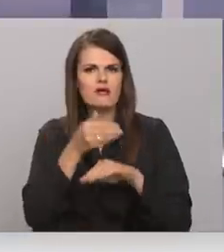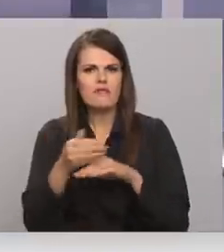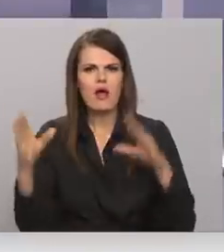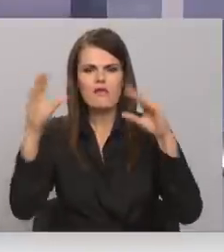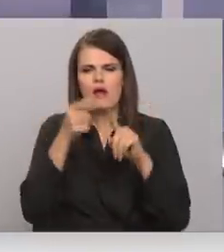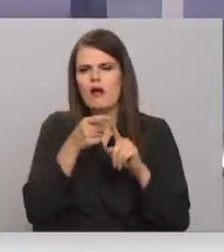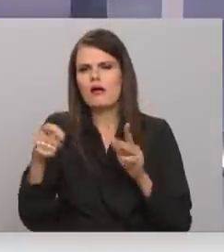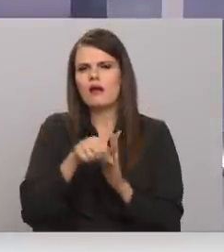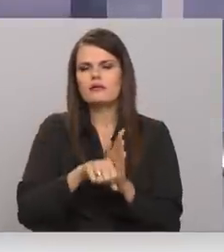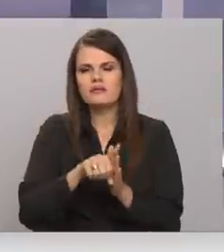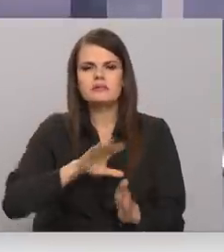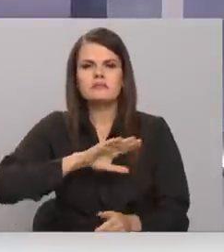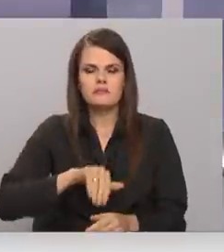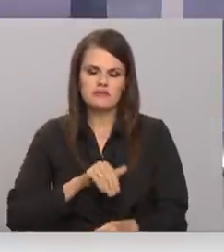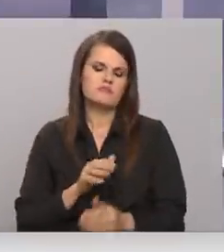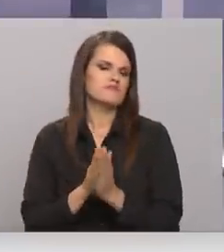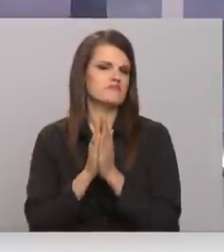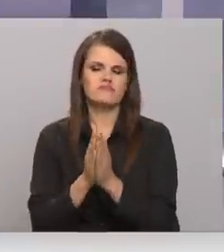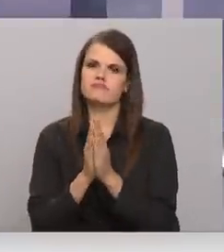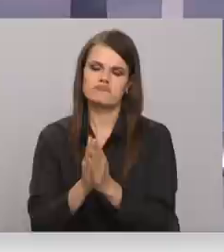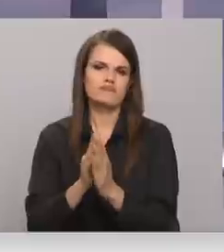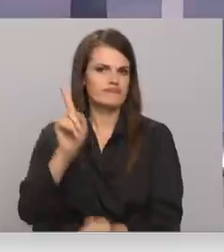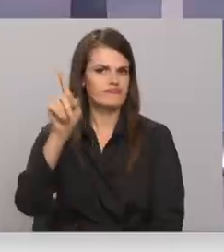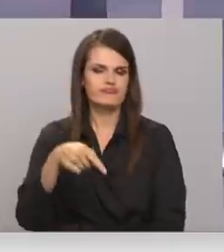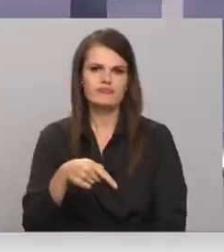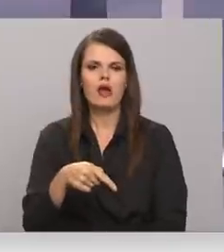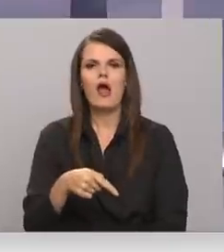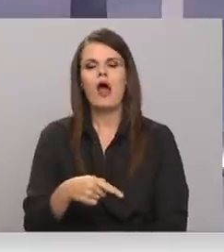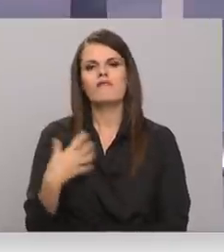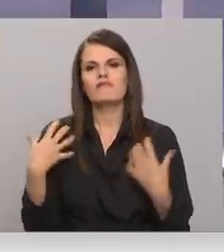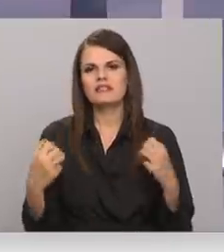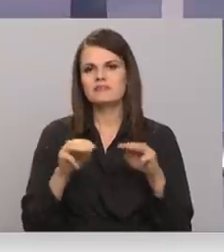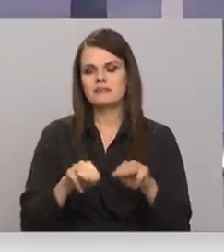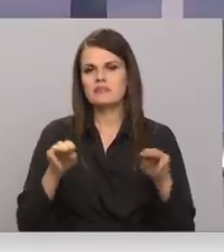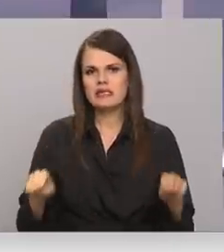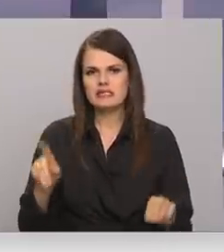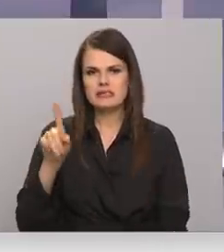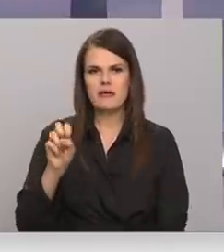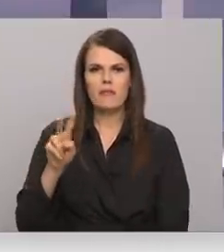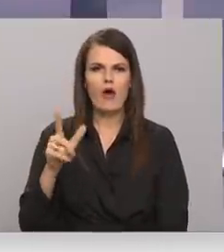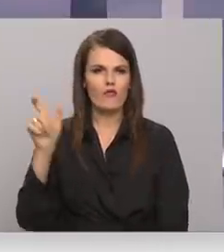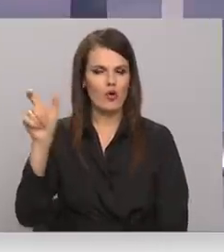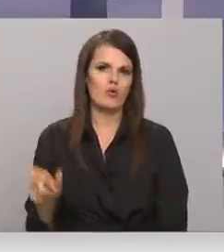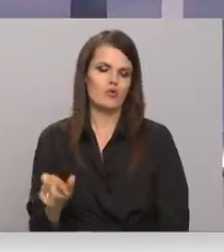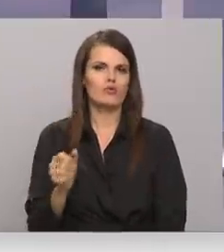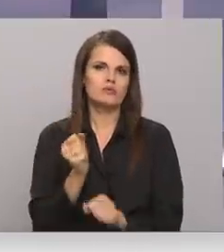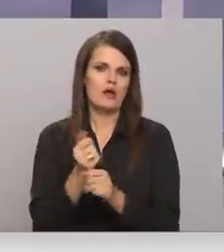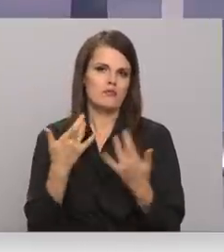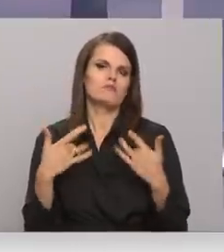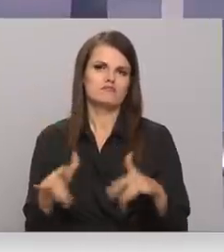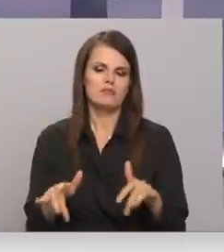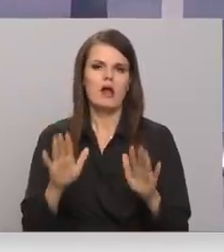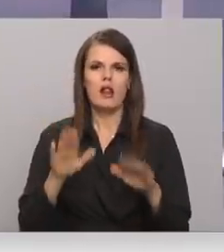debatēm pieprasīja veselības ministra Daniela Pavļuta Demisiju. Biedrībā skaidro, ierobežojumi, lai mazinātu Covid-19